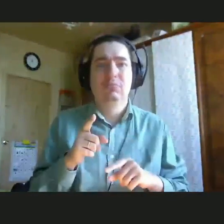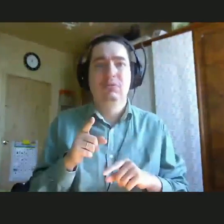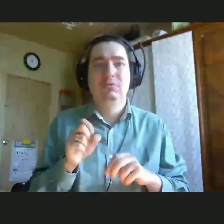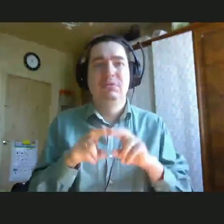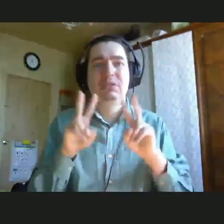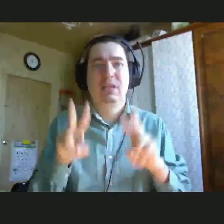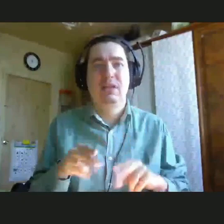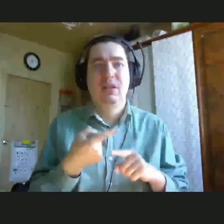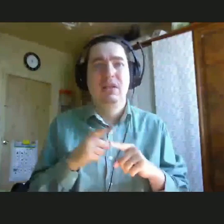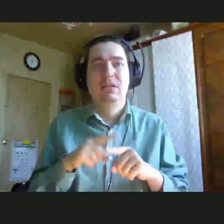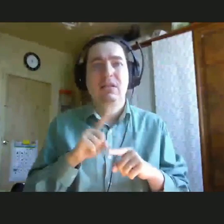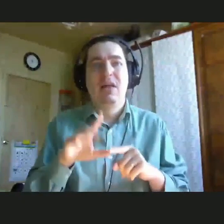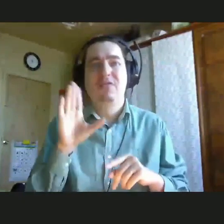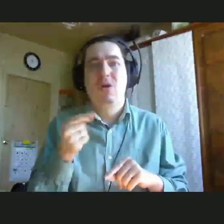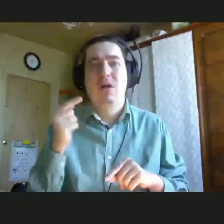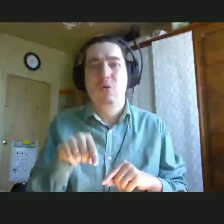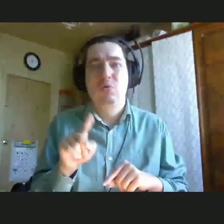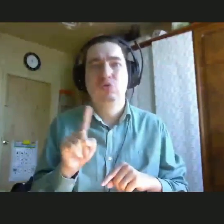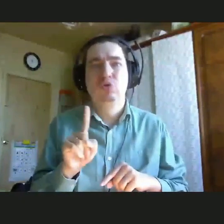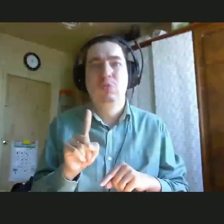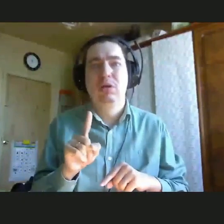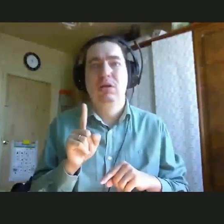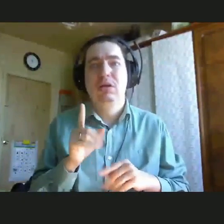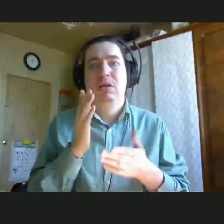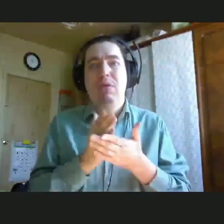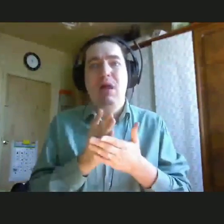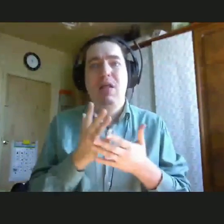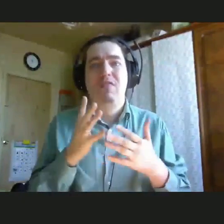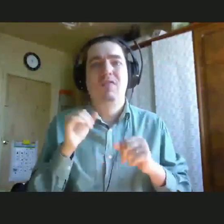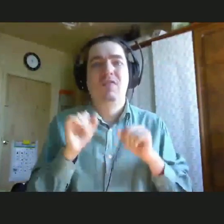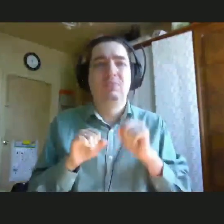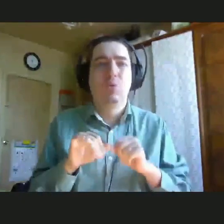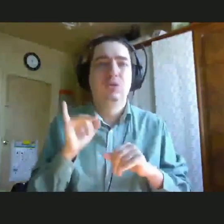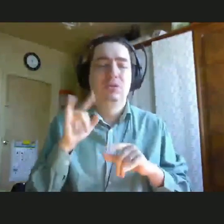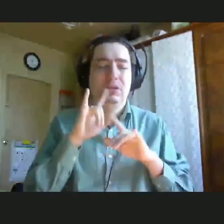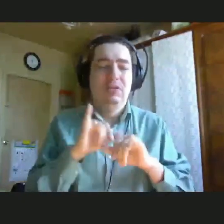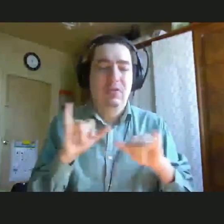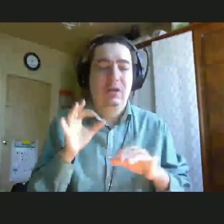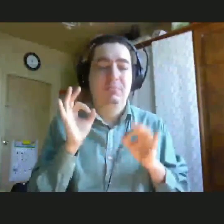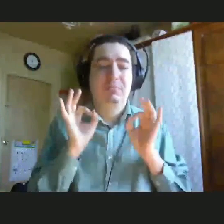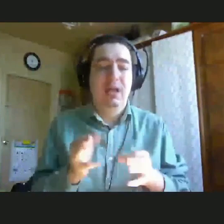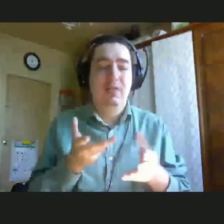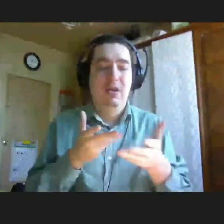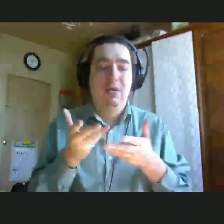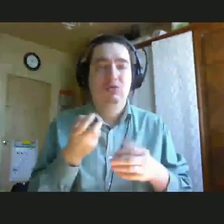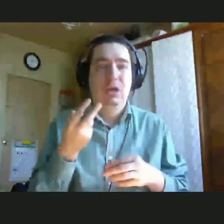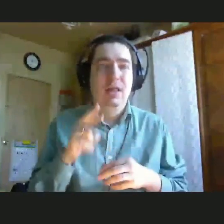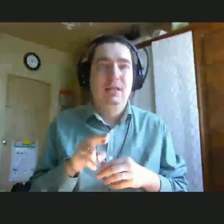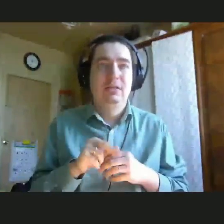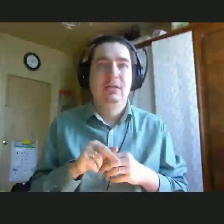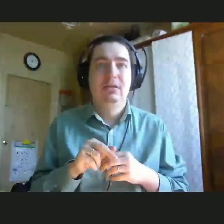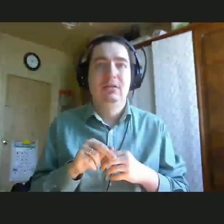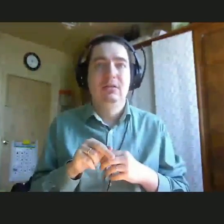социализация-то скорее о том, чтобы ребенок имел возможность и понимал, как ему правильно общаться со сверстниками, со сторонними